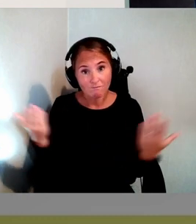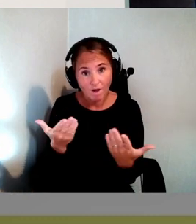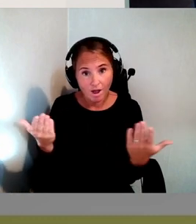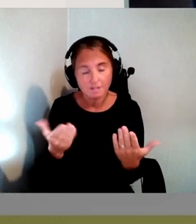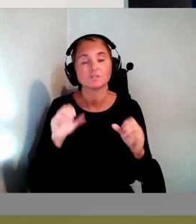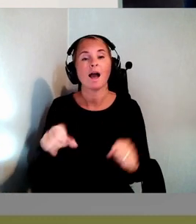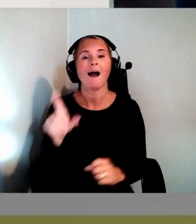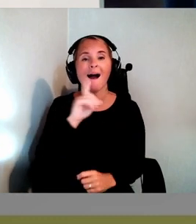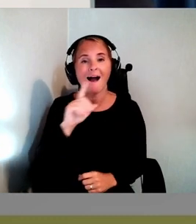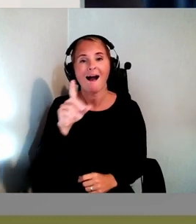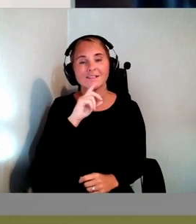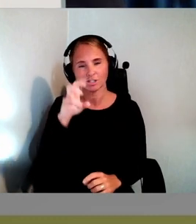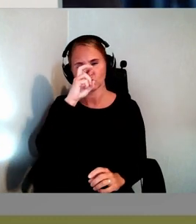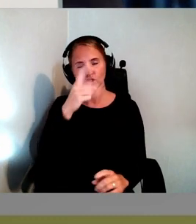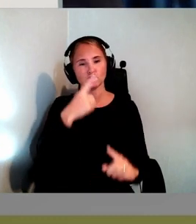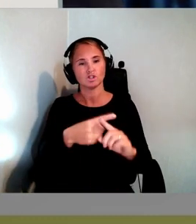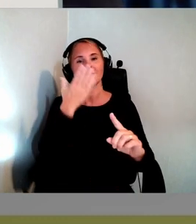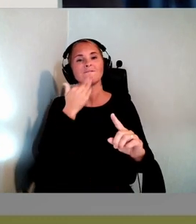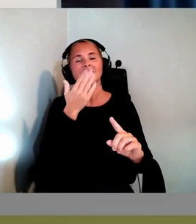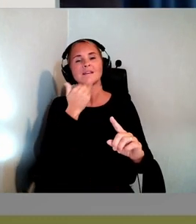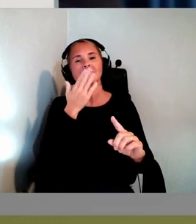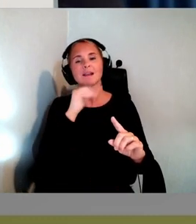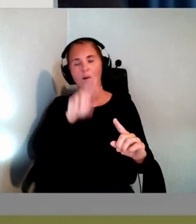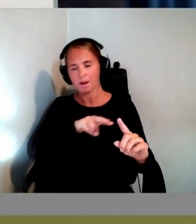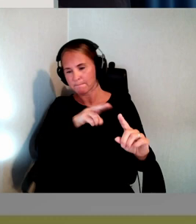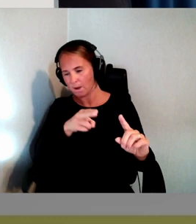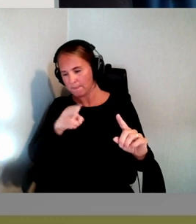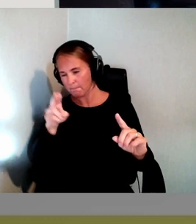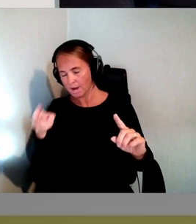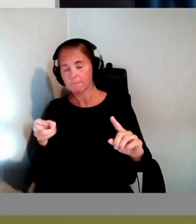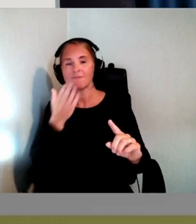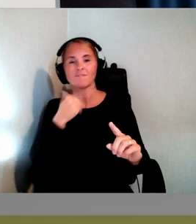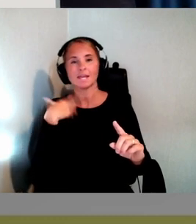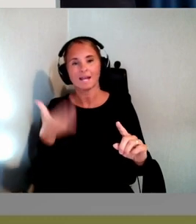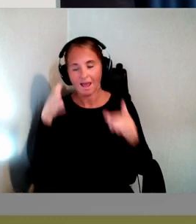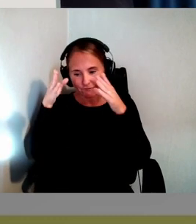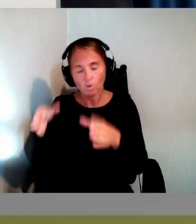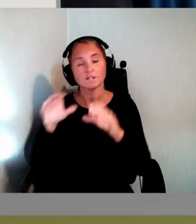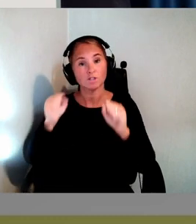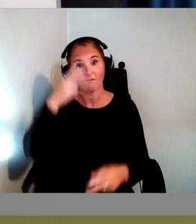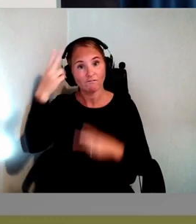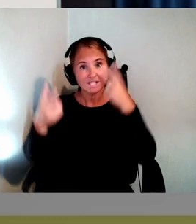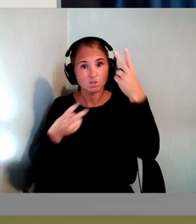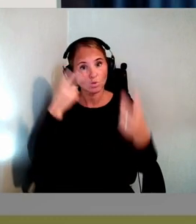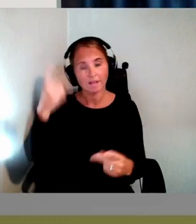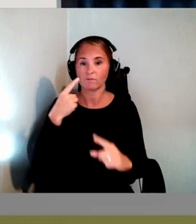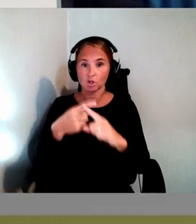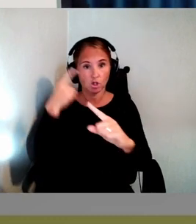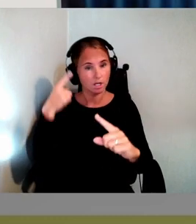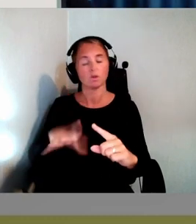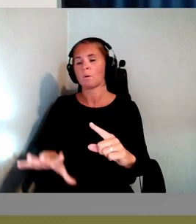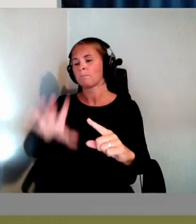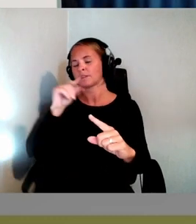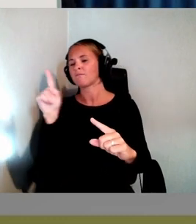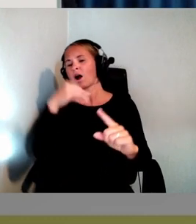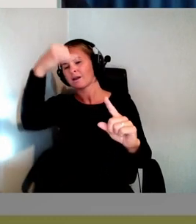synas. Vilken har jag tabbat till? Vilken är just nu i fokus? Det ska visuellt vara tydligt. Annars är det väldigt svårt att hänga med på.